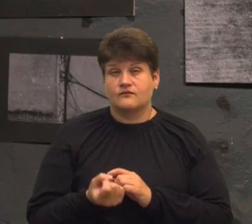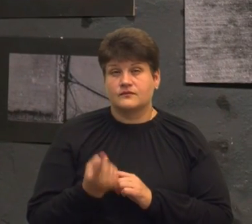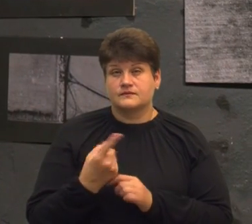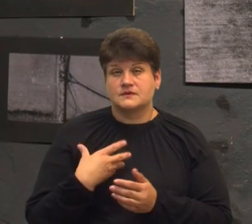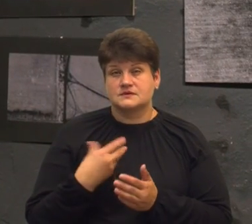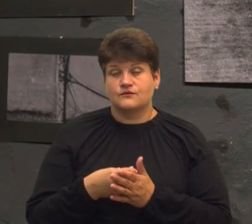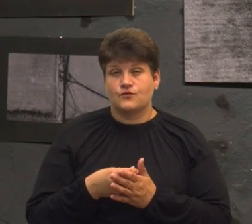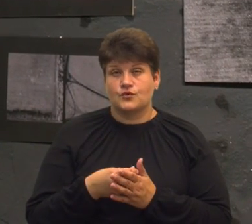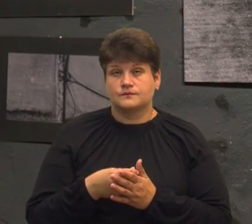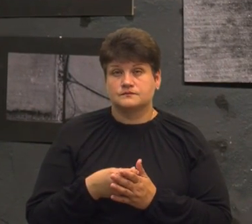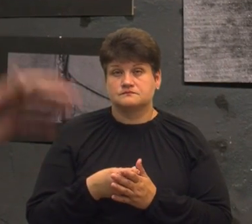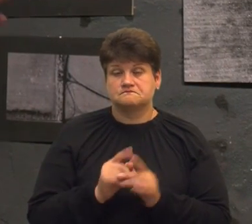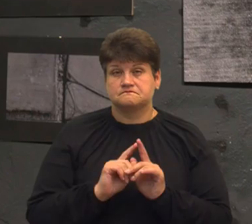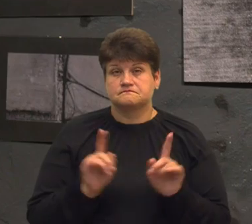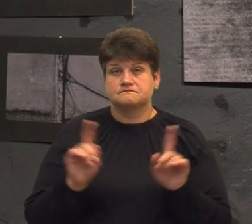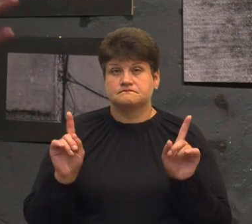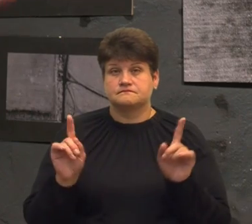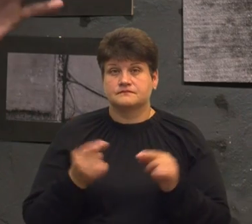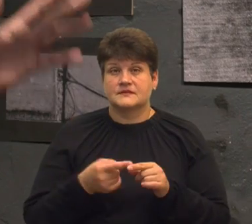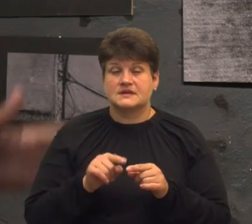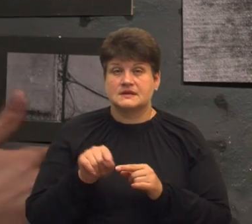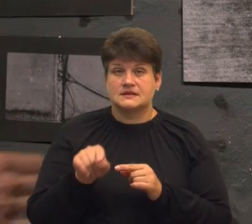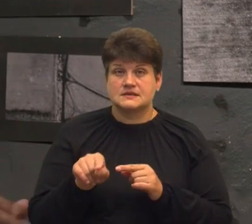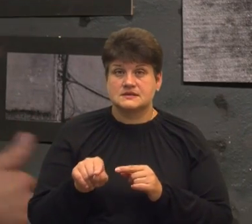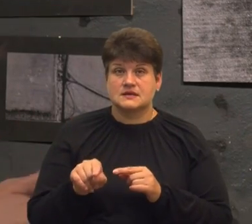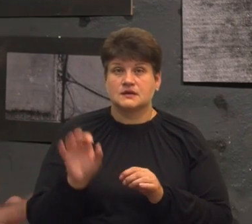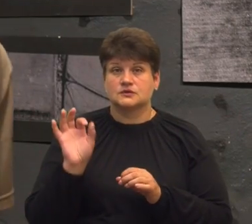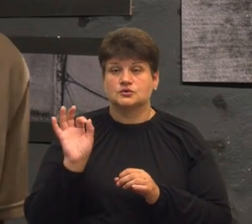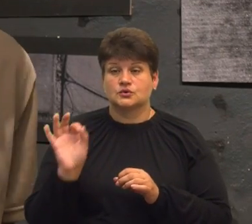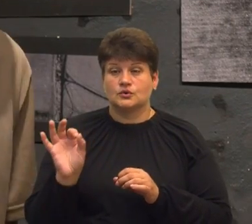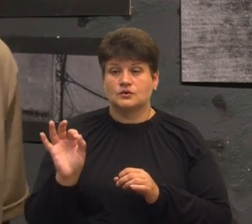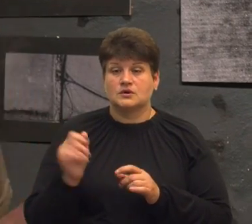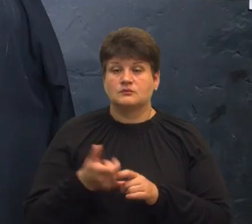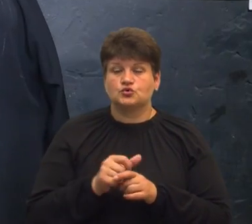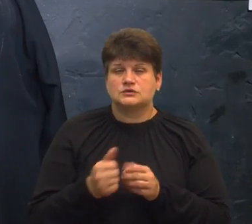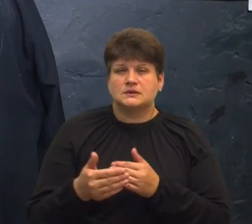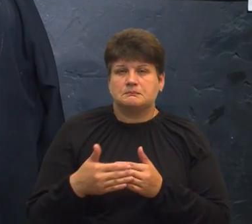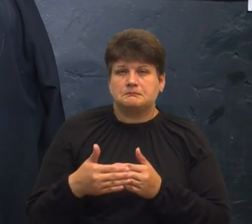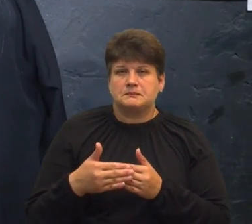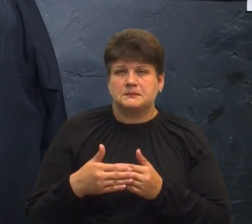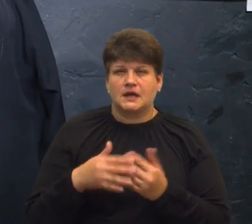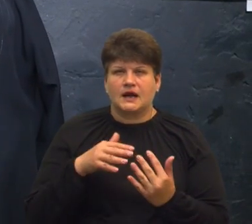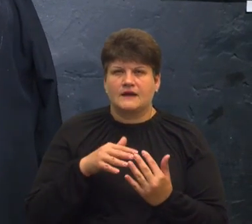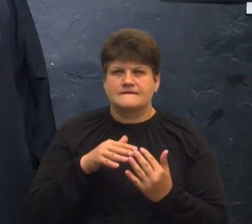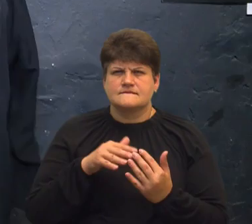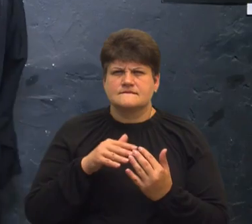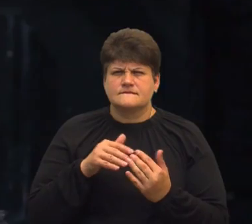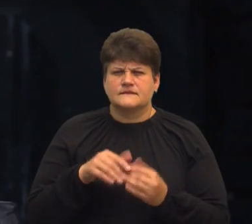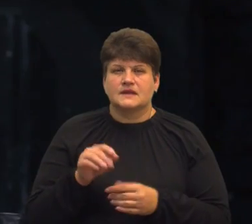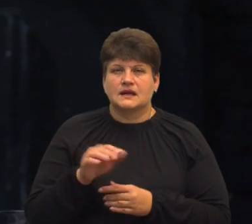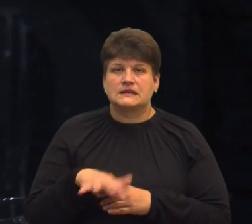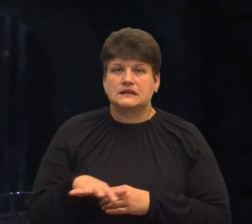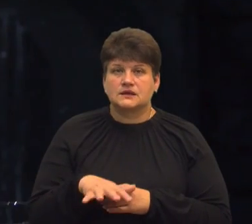асоціації, бо, по суті, це, зазвичай, ноль або якась дуже прифронтова територія. Подивитися на світлини прийшла